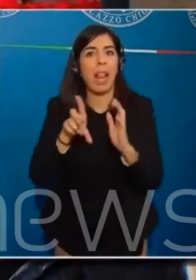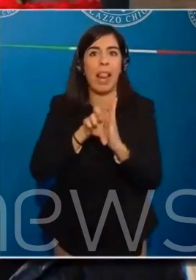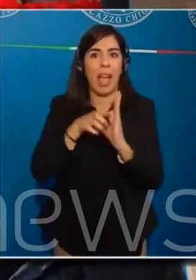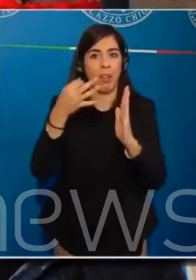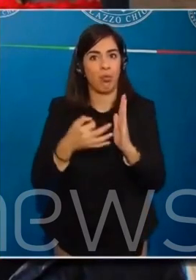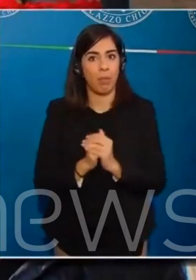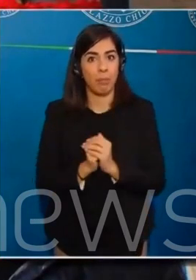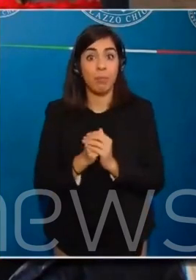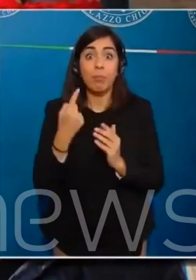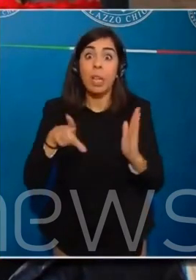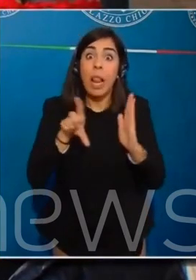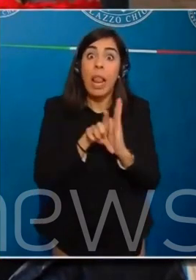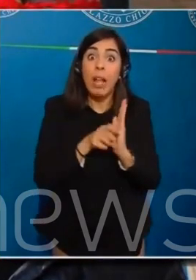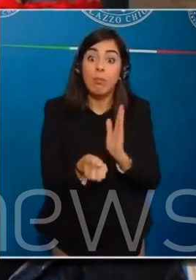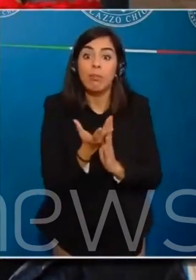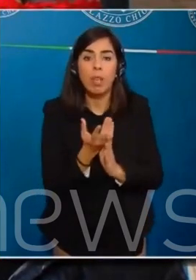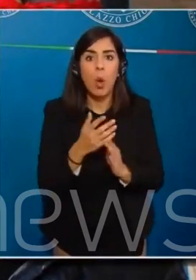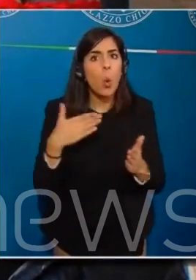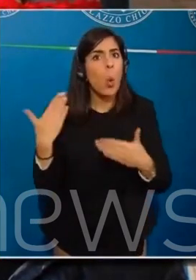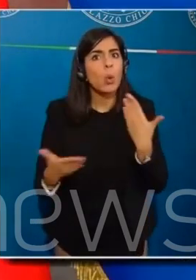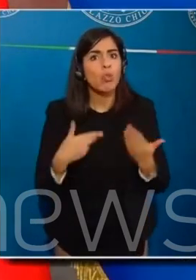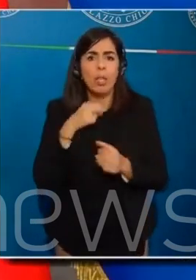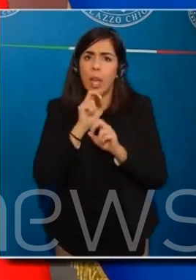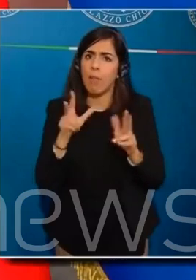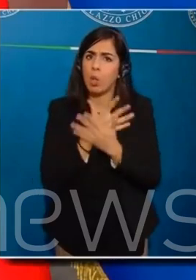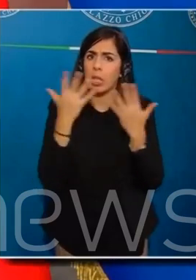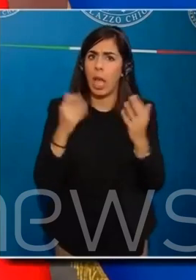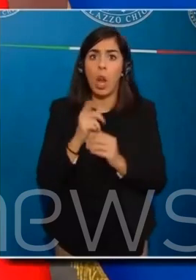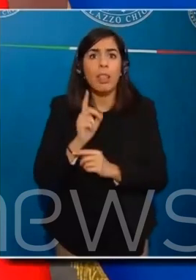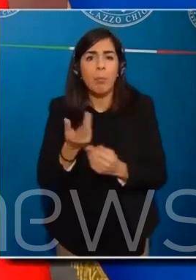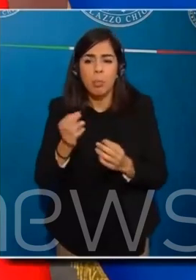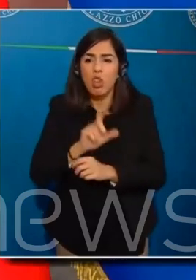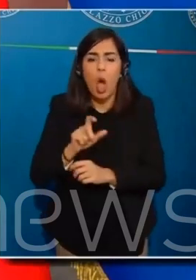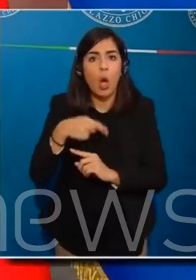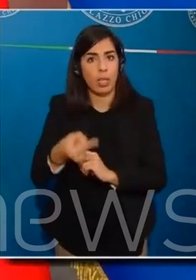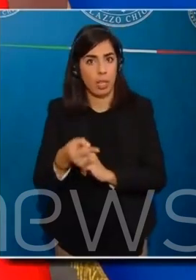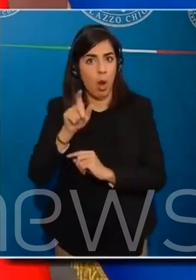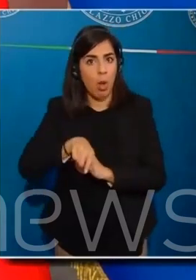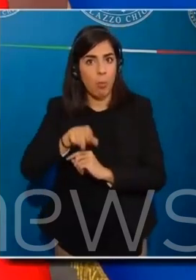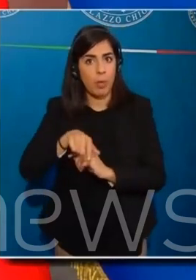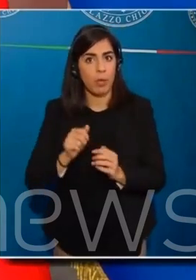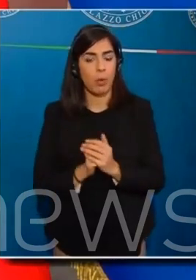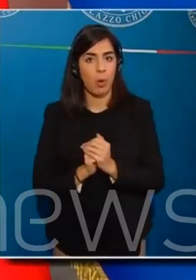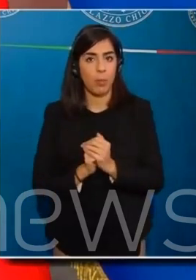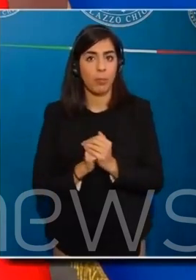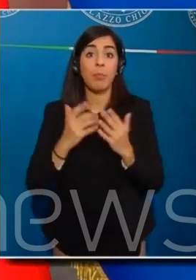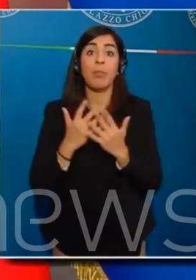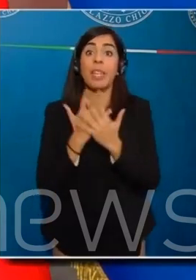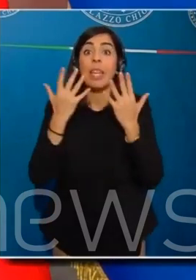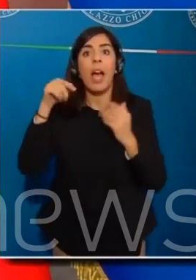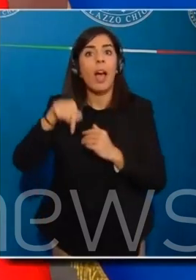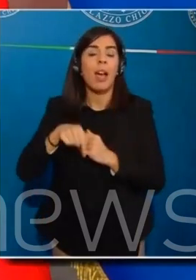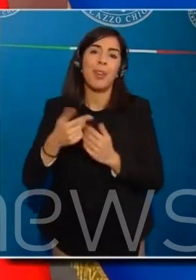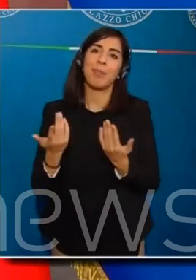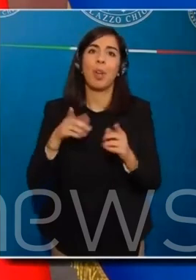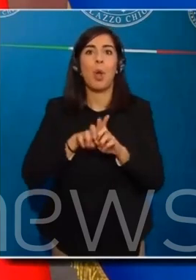urgente, lo dico molto francamente, perché va fatta addirittura nei prossimi giorni e certo non valgono qui i giorni di